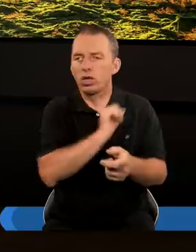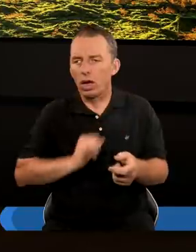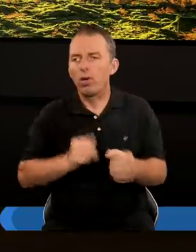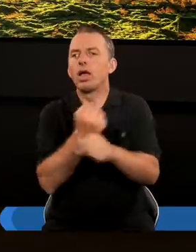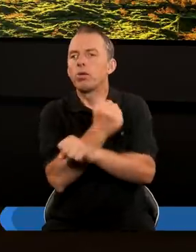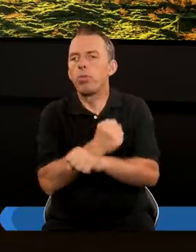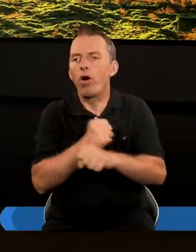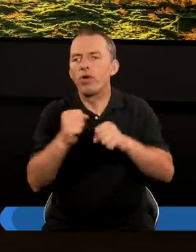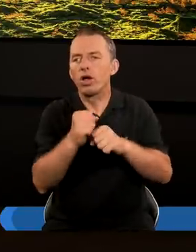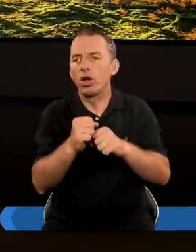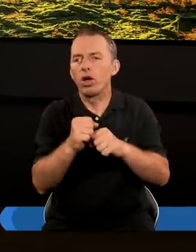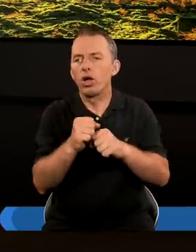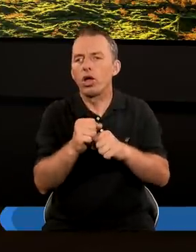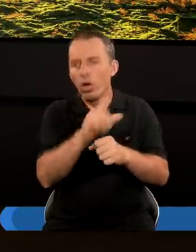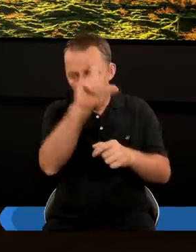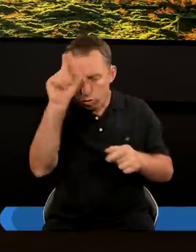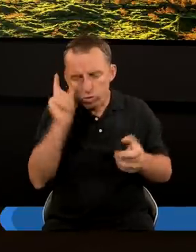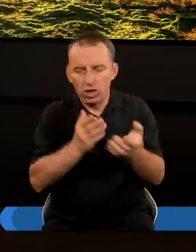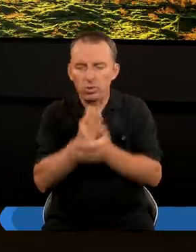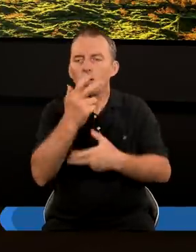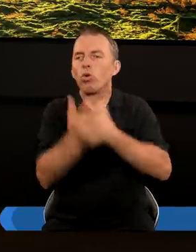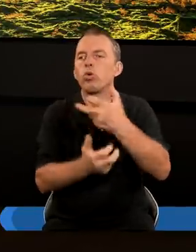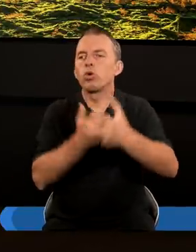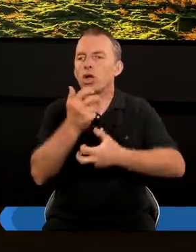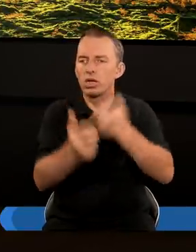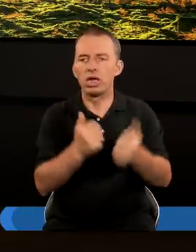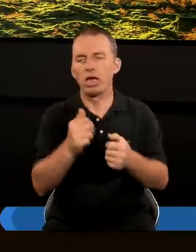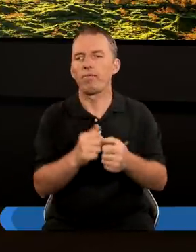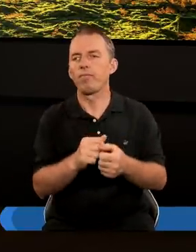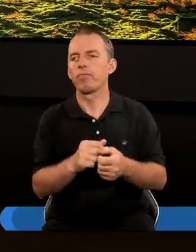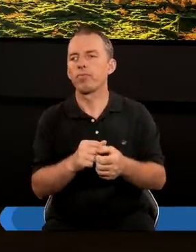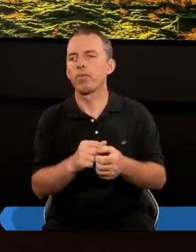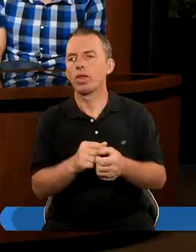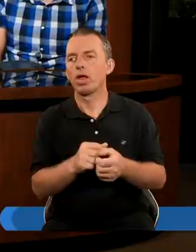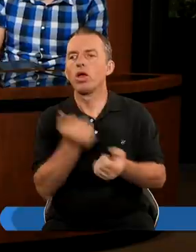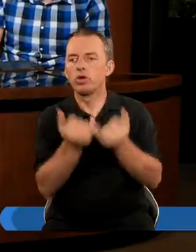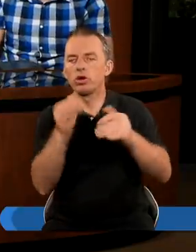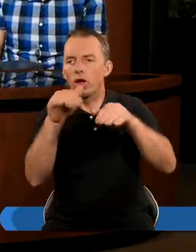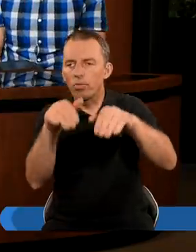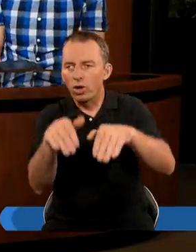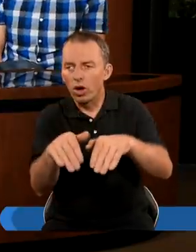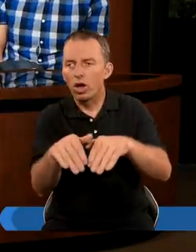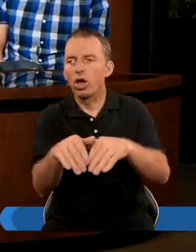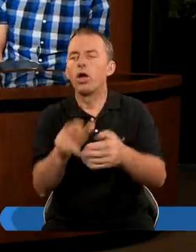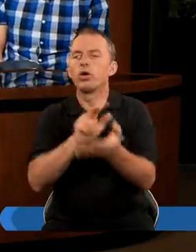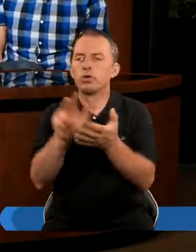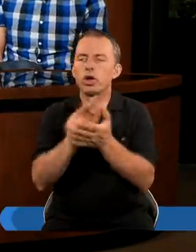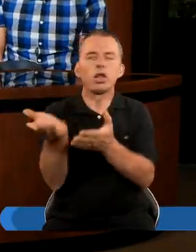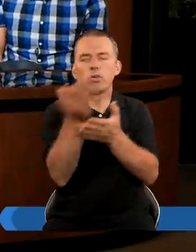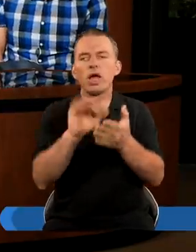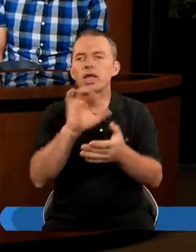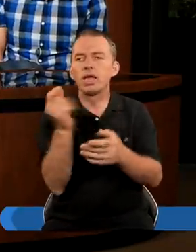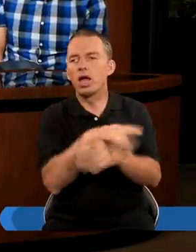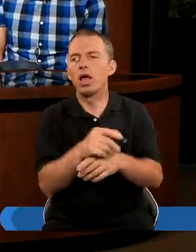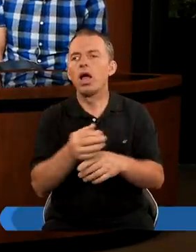Zbawienie Poprzez ludzkie uczynki Jeśli jeszcze można W 14 rozdziale